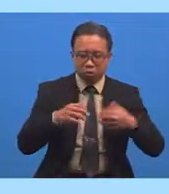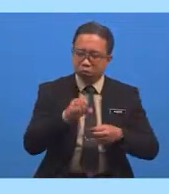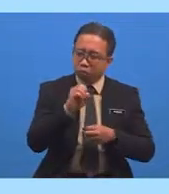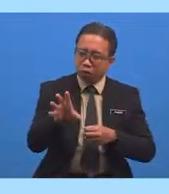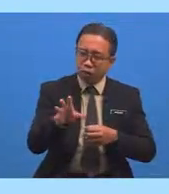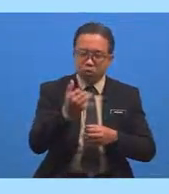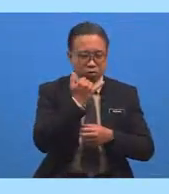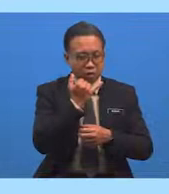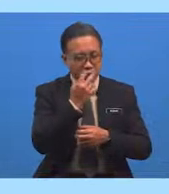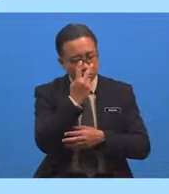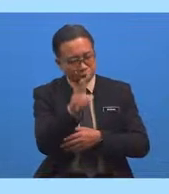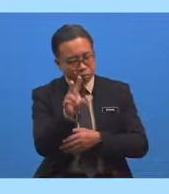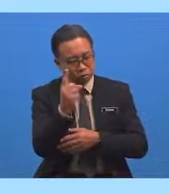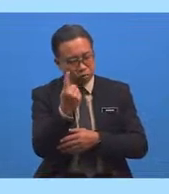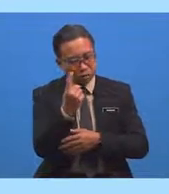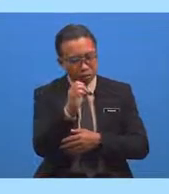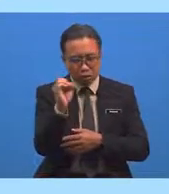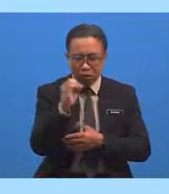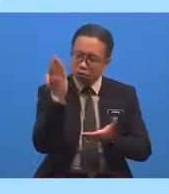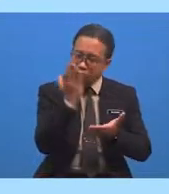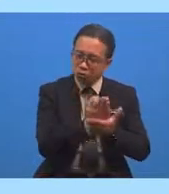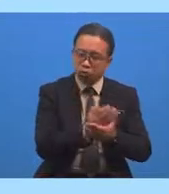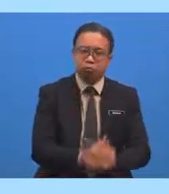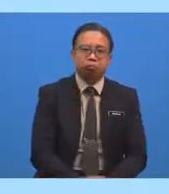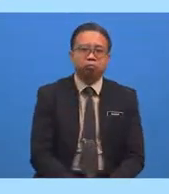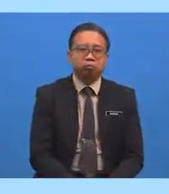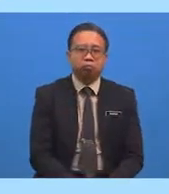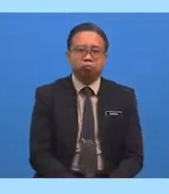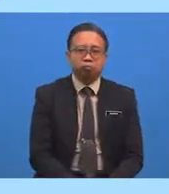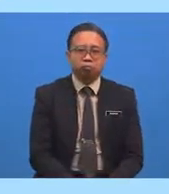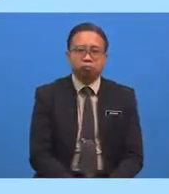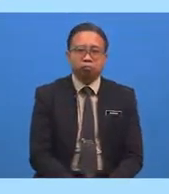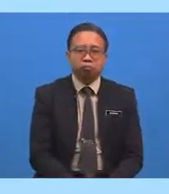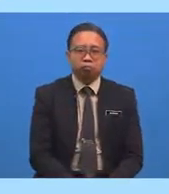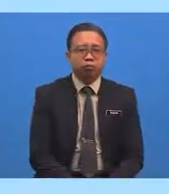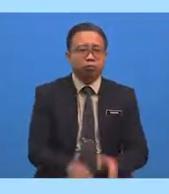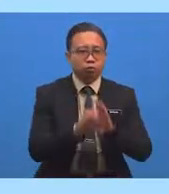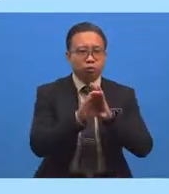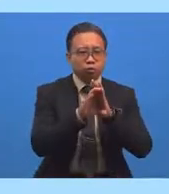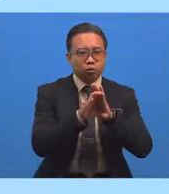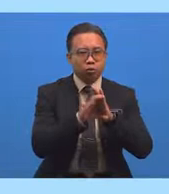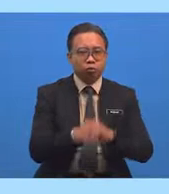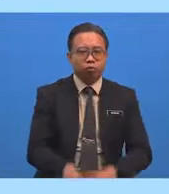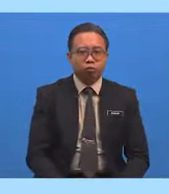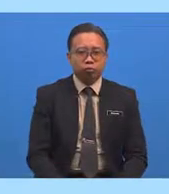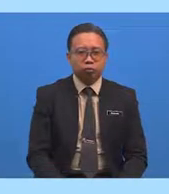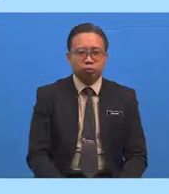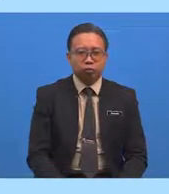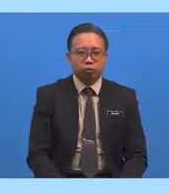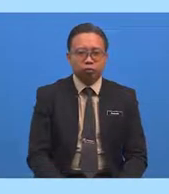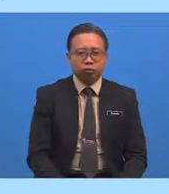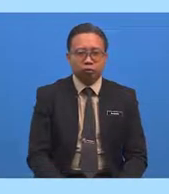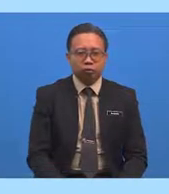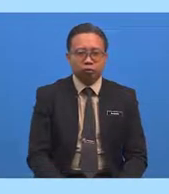Berlaku Tanpa Memperhentikannya Sebagai Contoh Pengecut